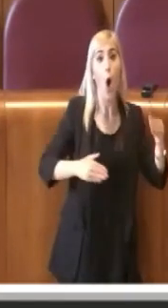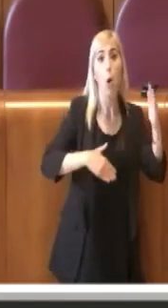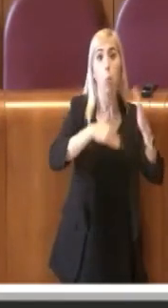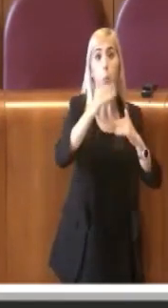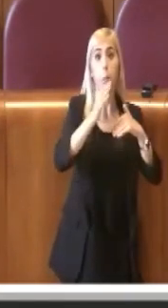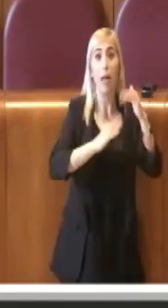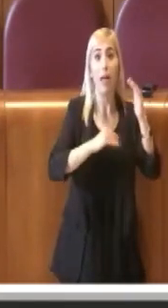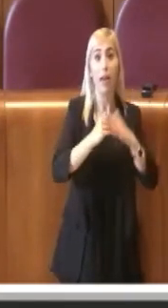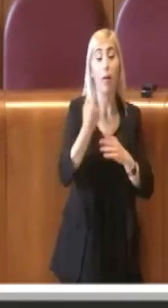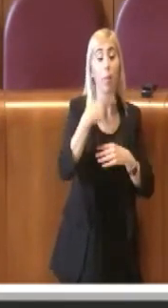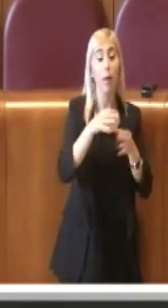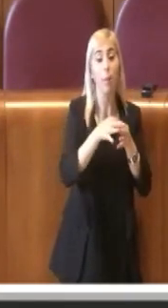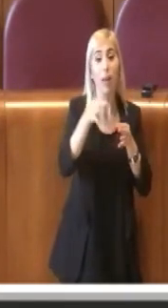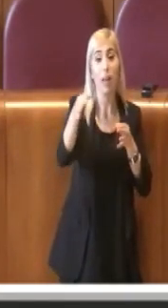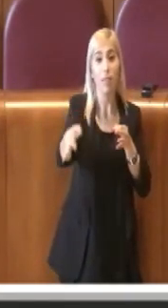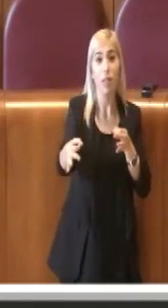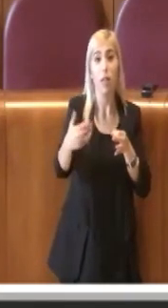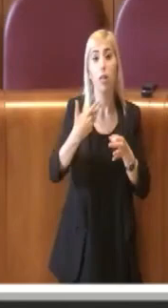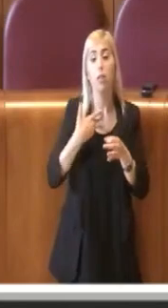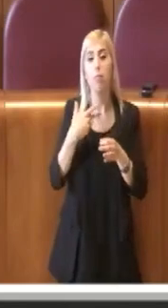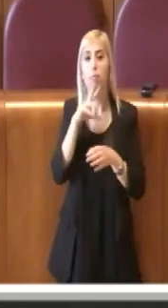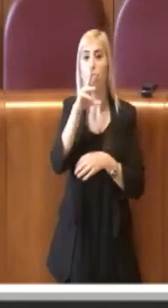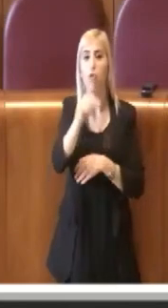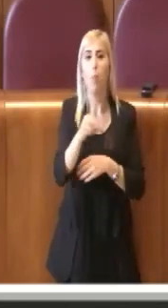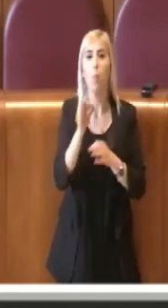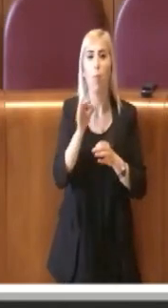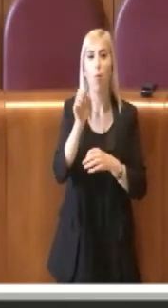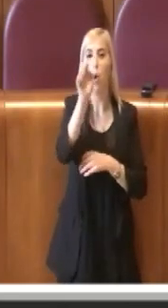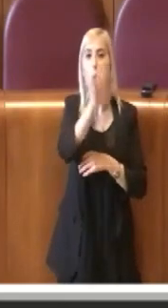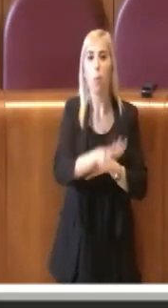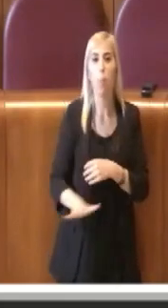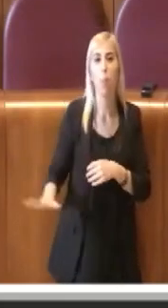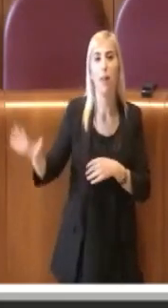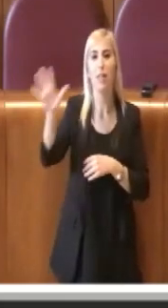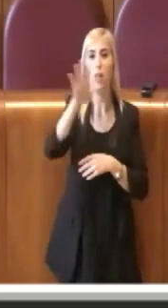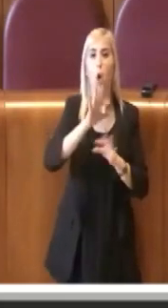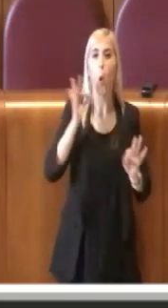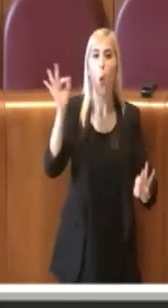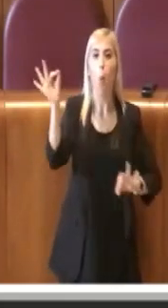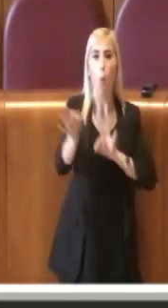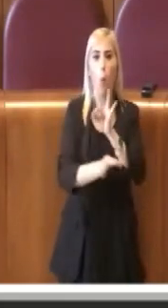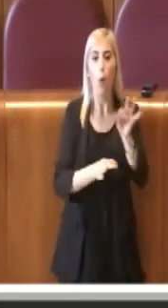periferie. Si parla di opere d'urbanizzazione che necessariamente